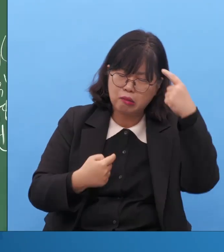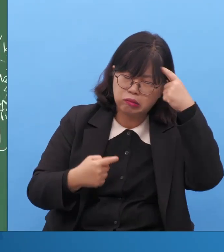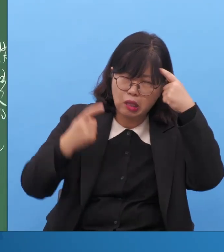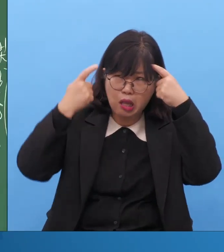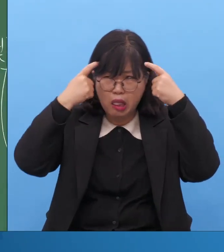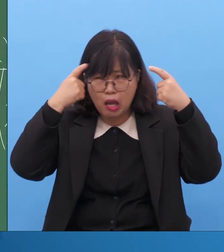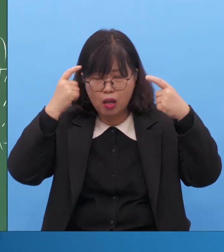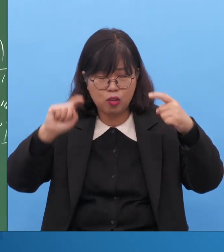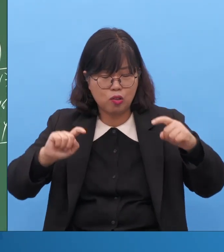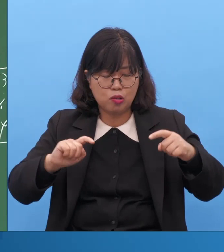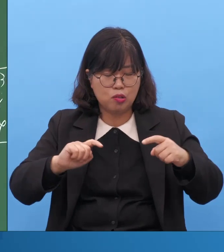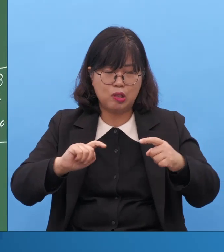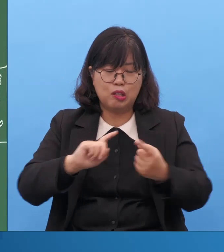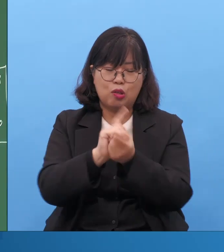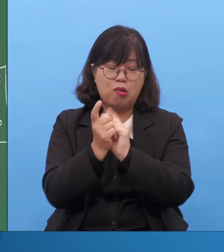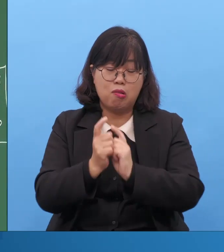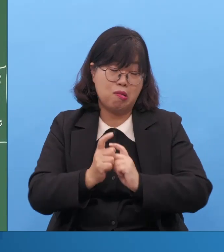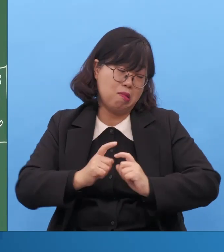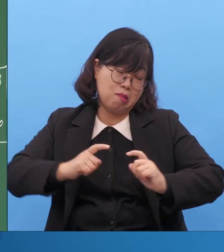어떻게 해결됩니까?